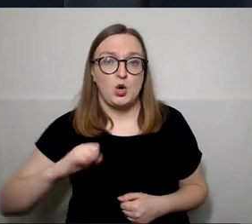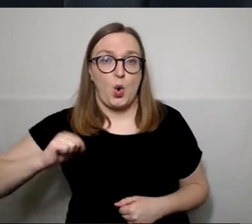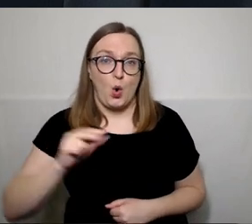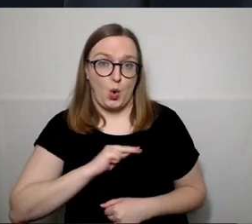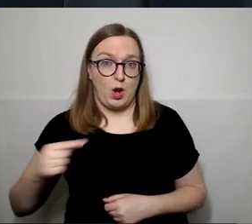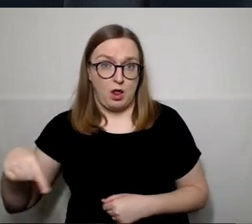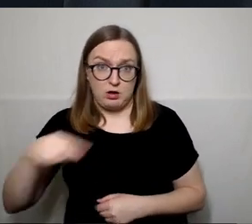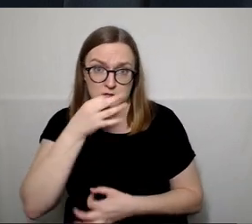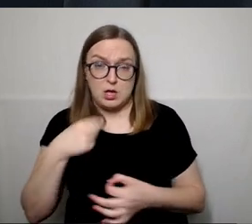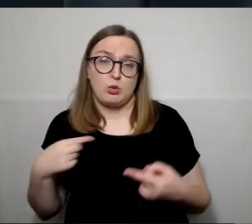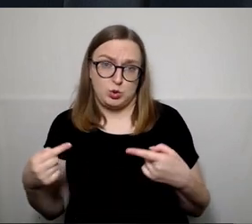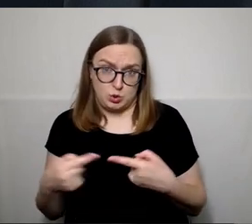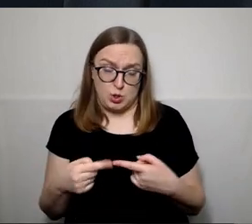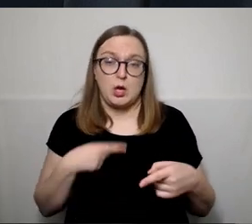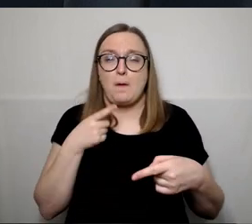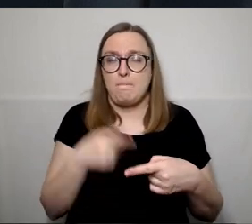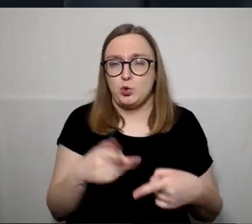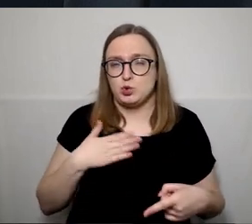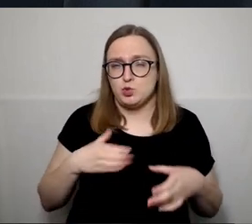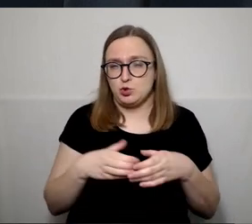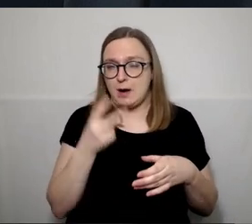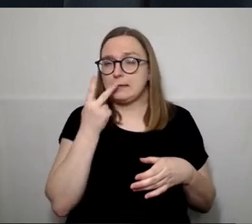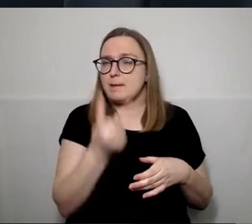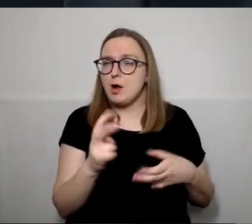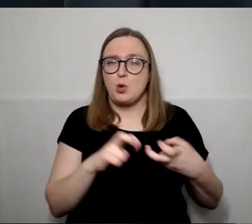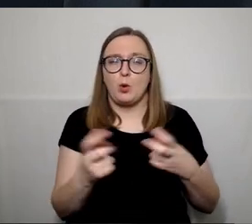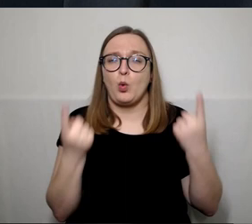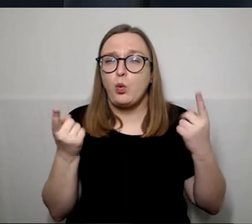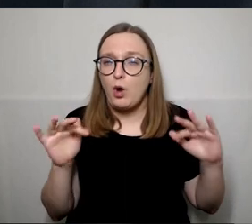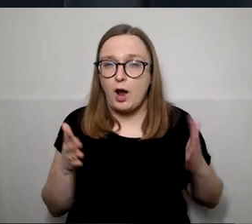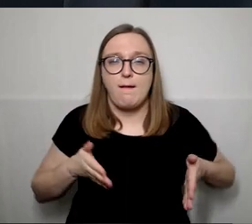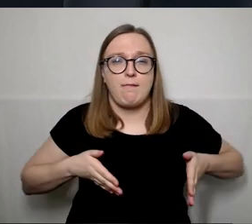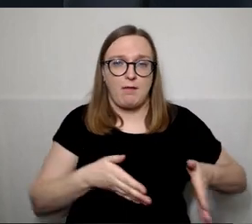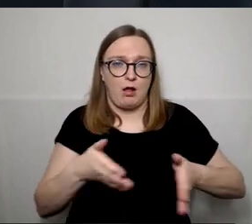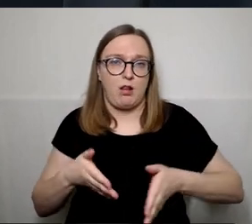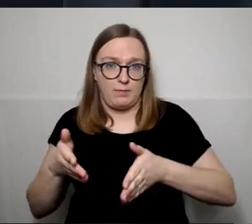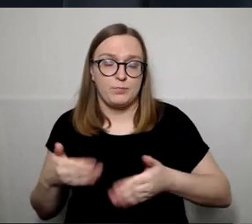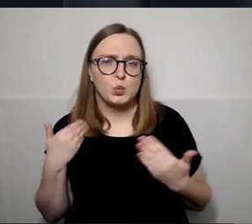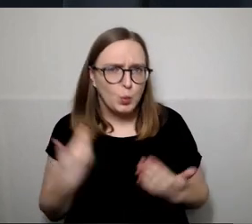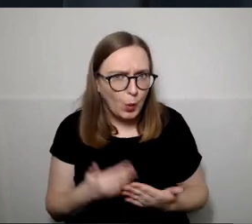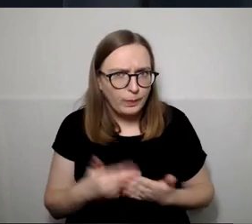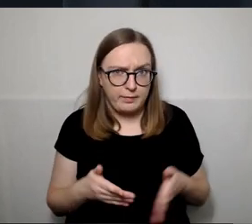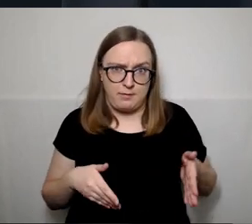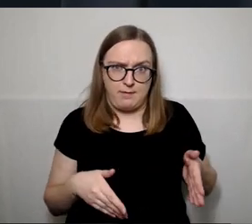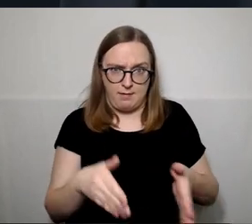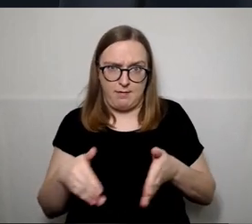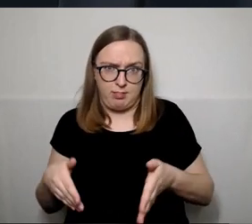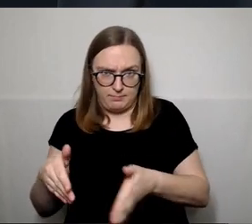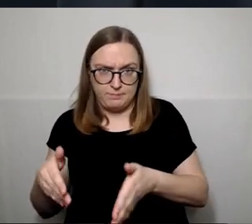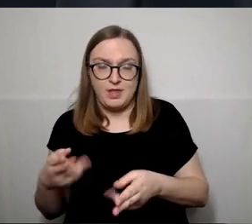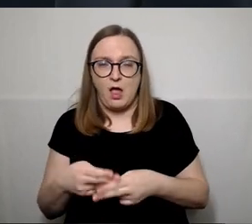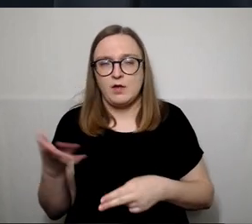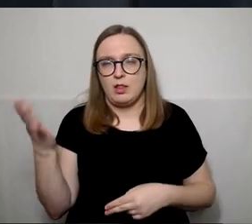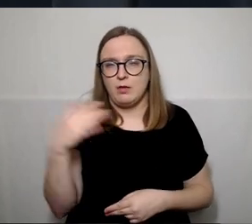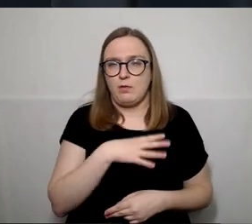pusės, žiūrint, turbūt didžiausia problema tikrai yra keliai. Kodėl keliai? Kai buvo sakyta, kad